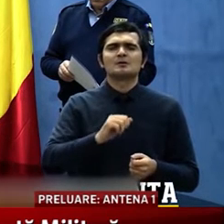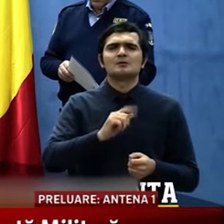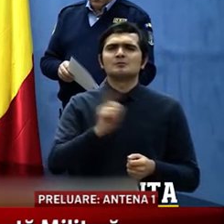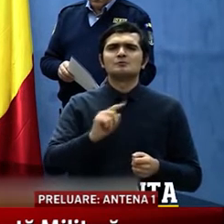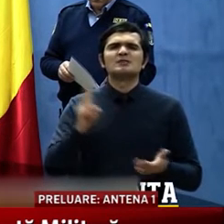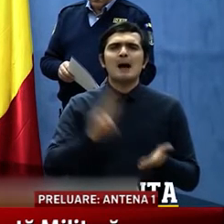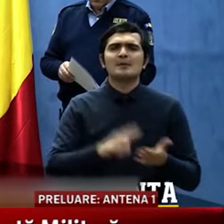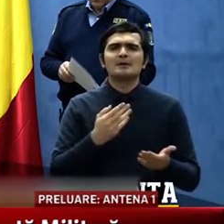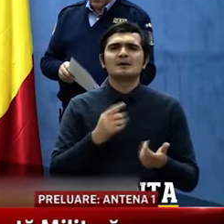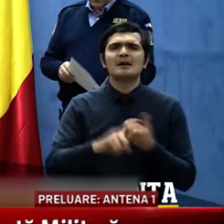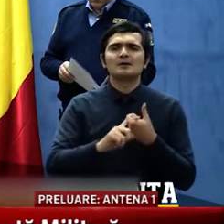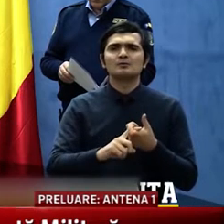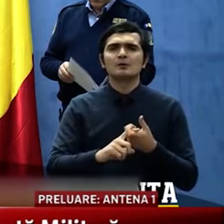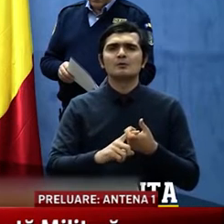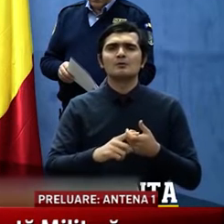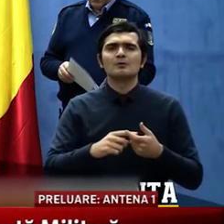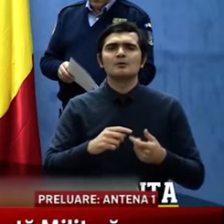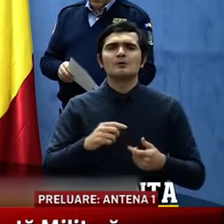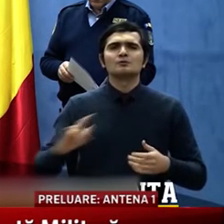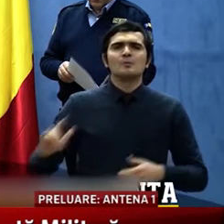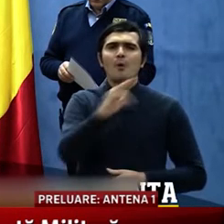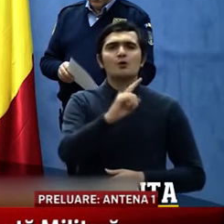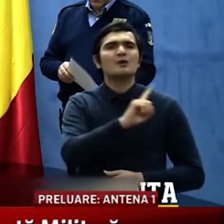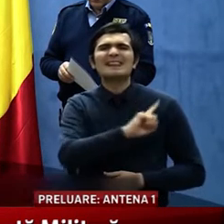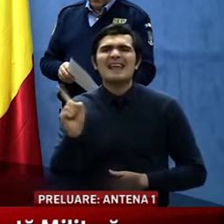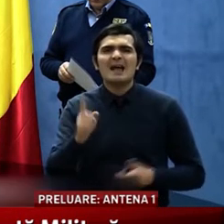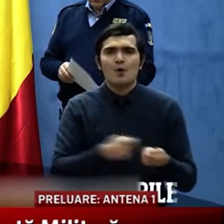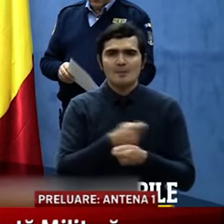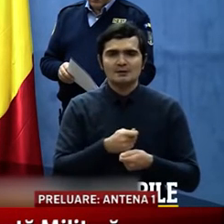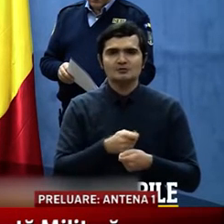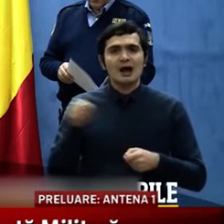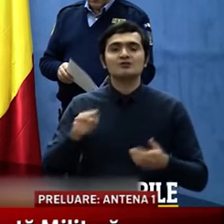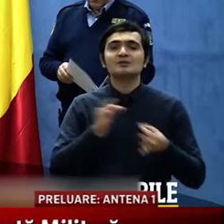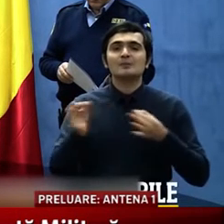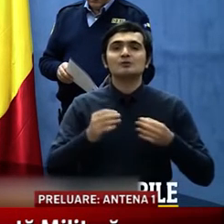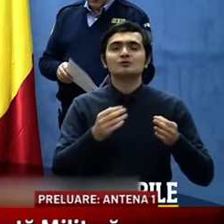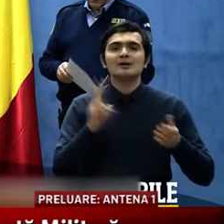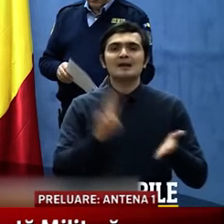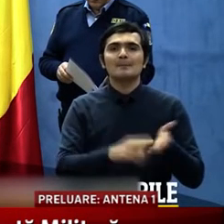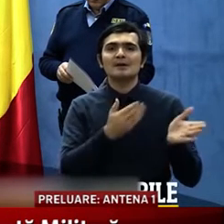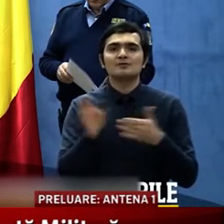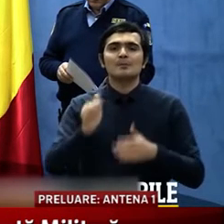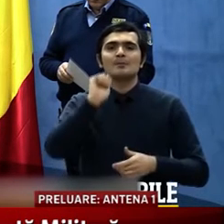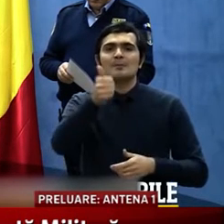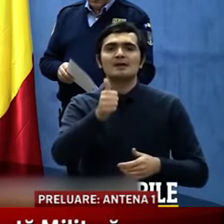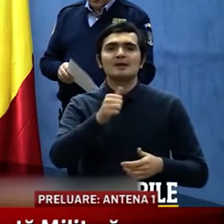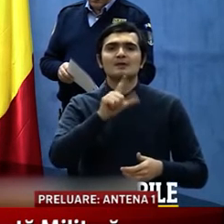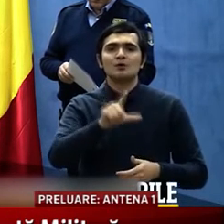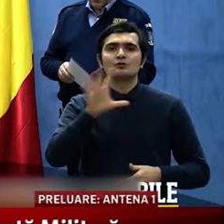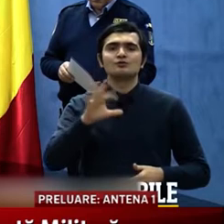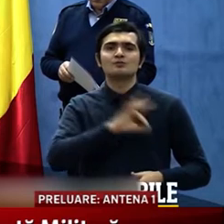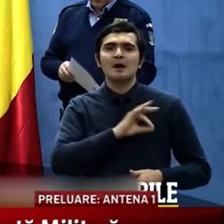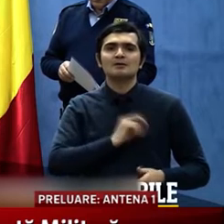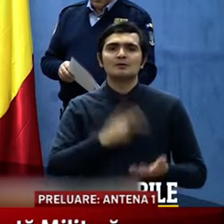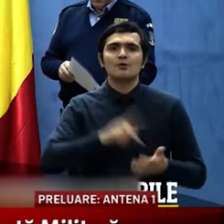tehnice necomerciale. Măsura se va aplica începând cu mâine, 25 martie 2020, ora